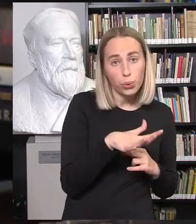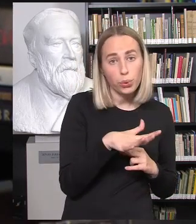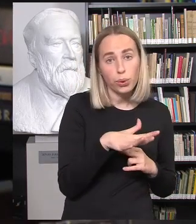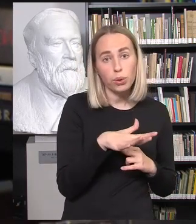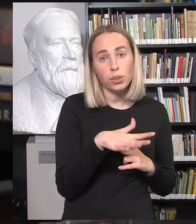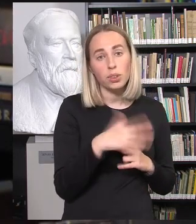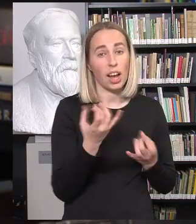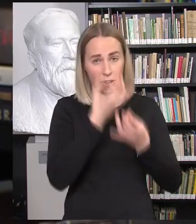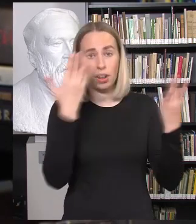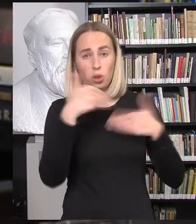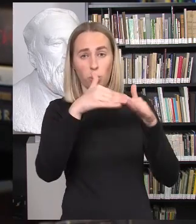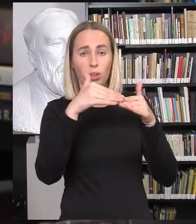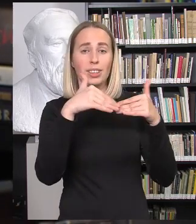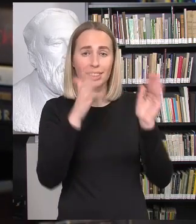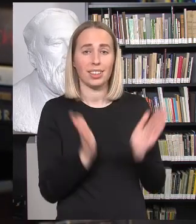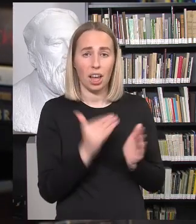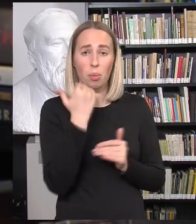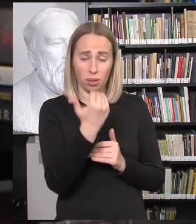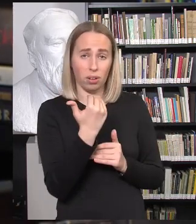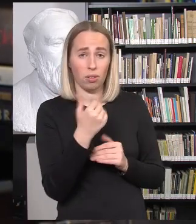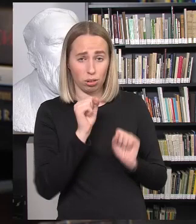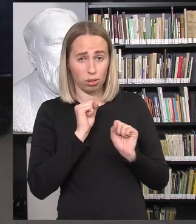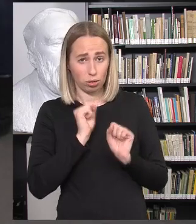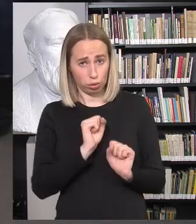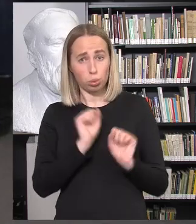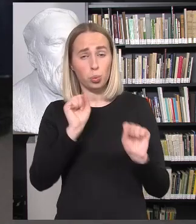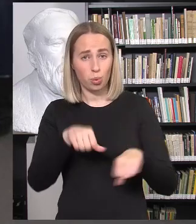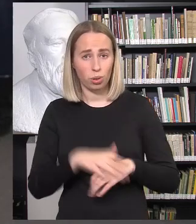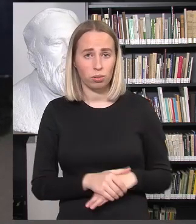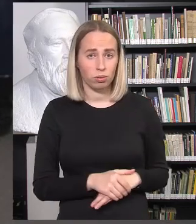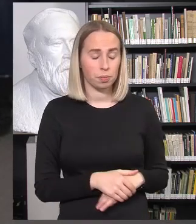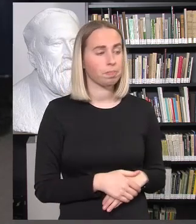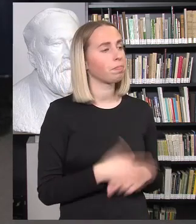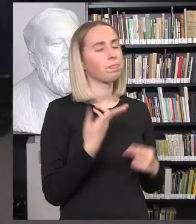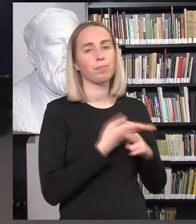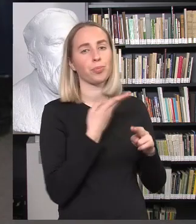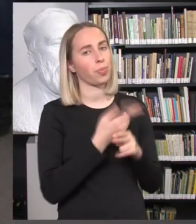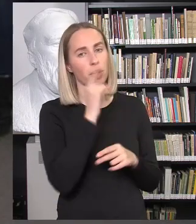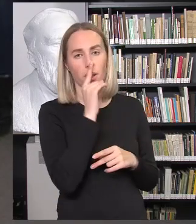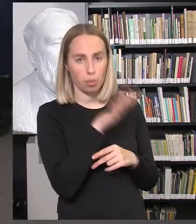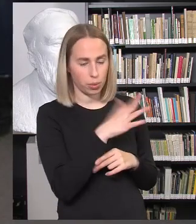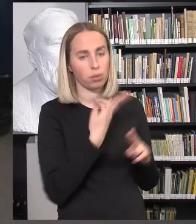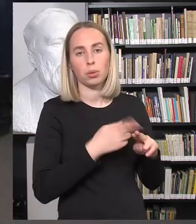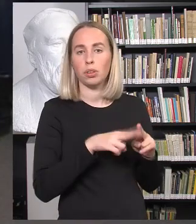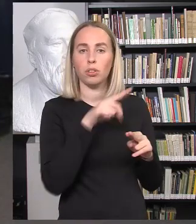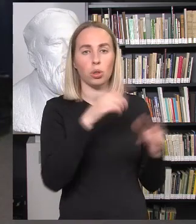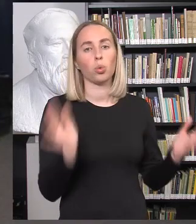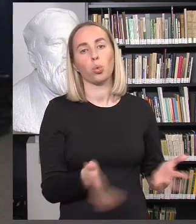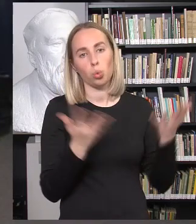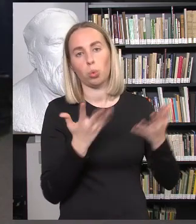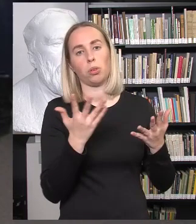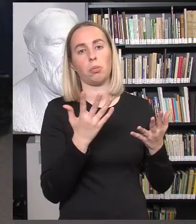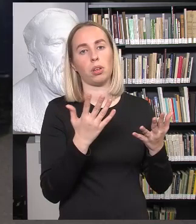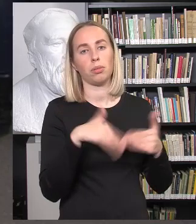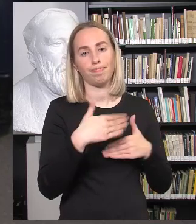na, sugebės atsispirti? Nesutrukdys, nes aš manau, kad šitas, na, ūkdymas, jisai jau yra stipriai pajudėjęs ir